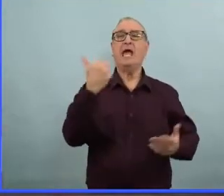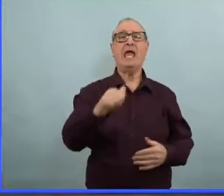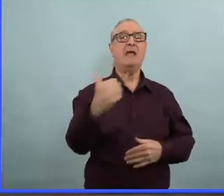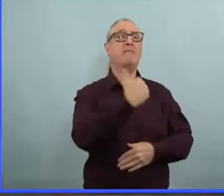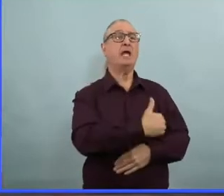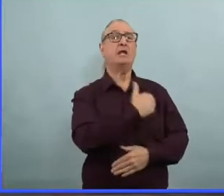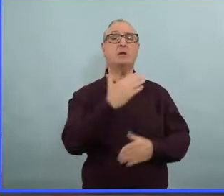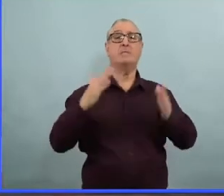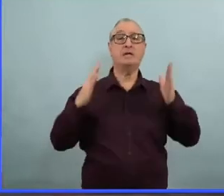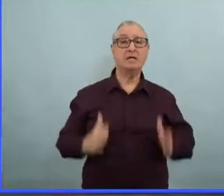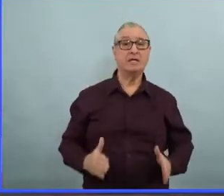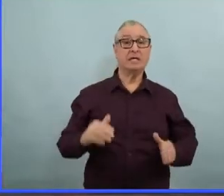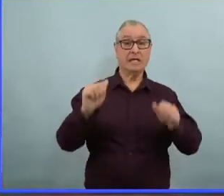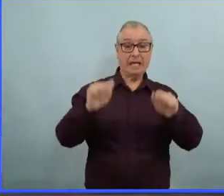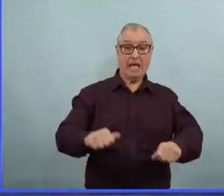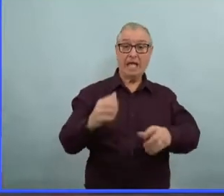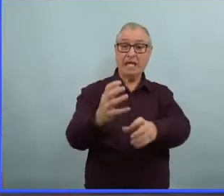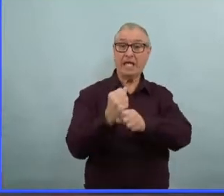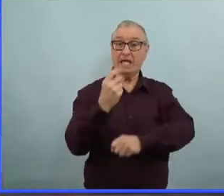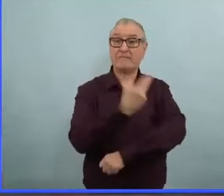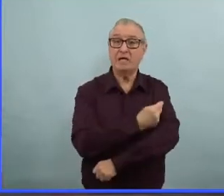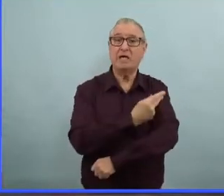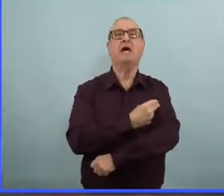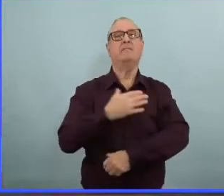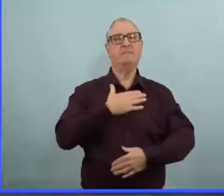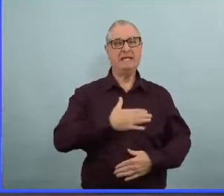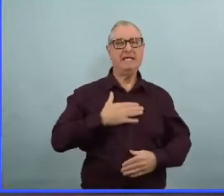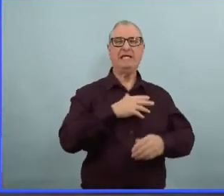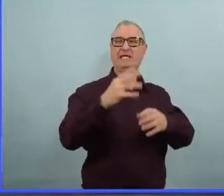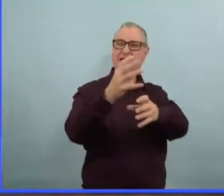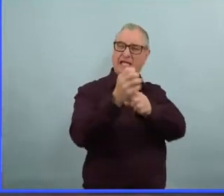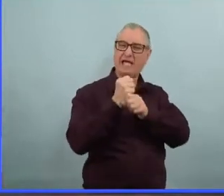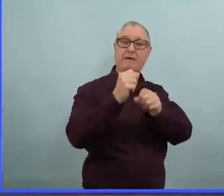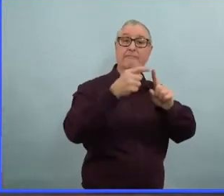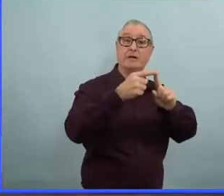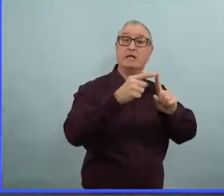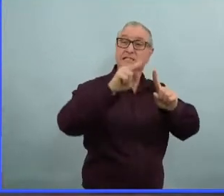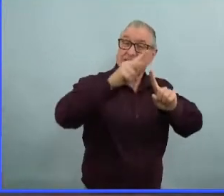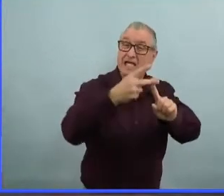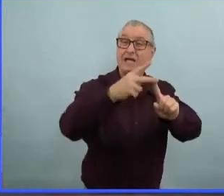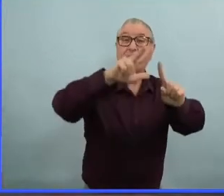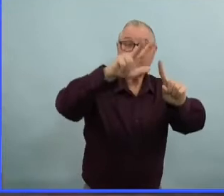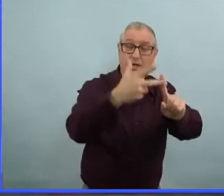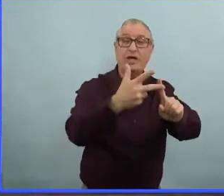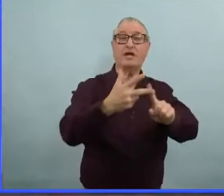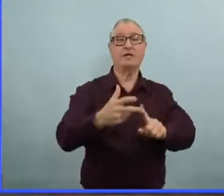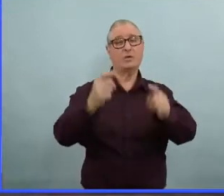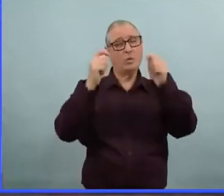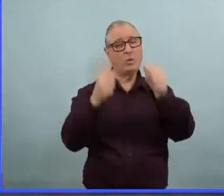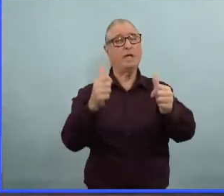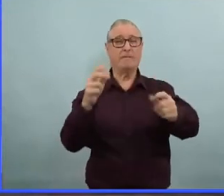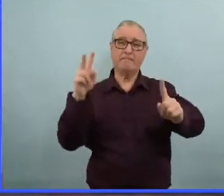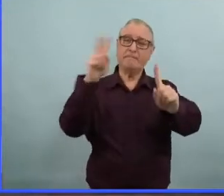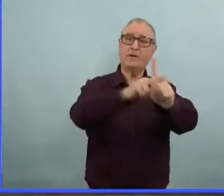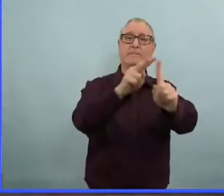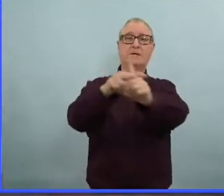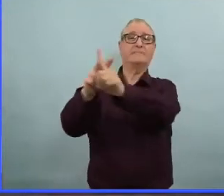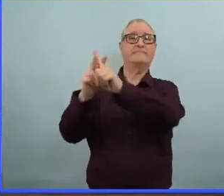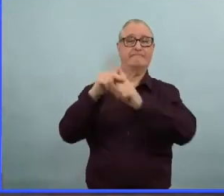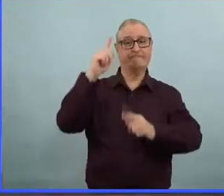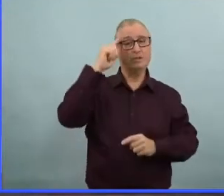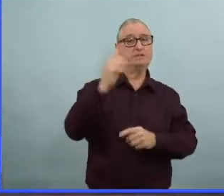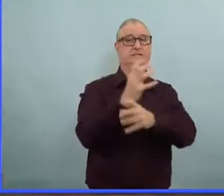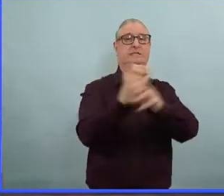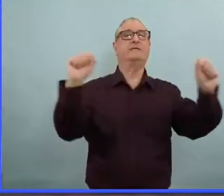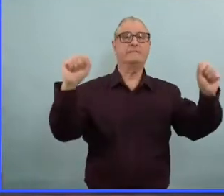de Manitobains vaccinés possible. Donc, si vous êtes admissible pour une dose, s'il vous plaît, allez vous faire vacciner dès que possible. Donc, ça fait